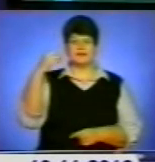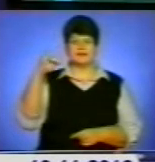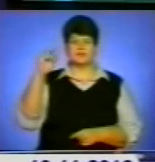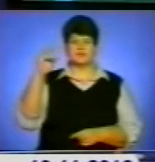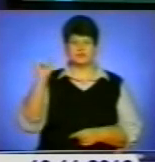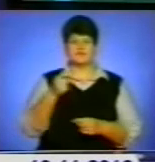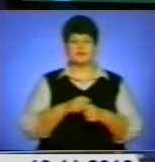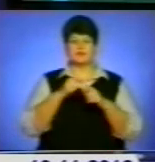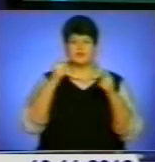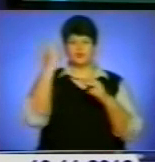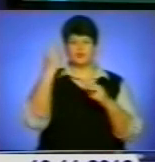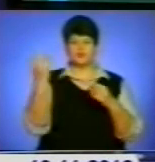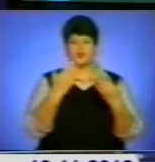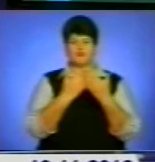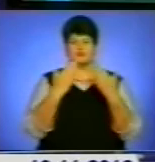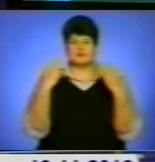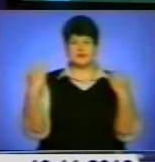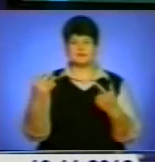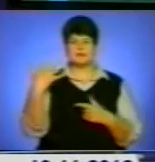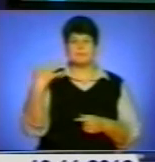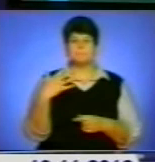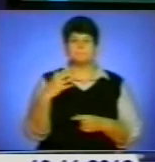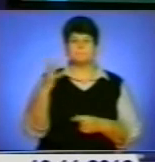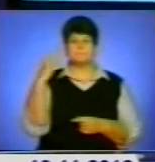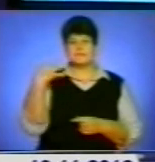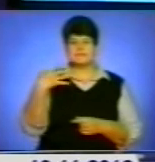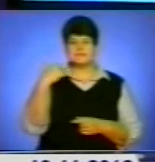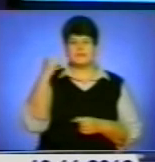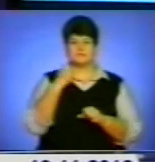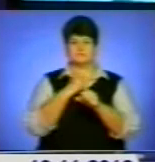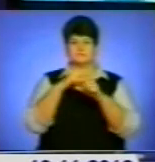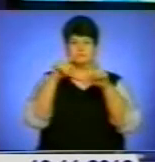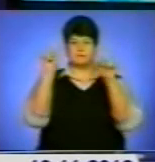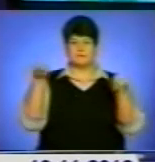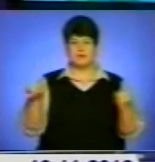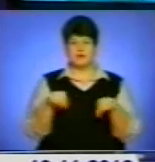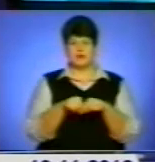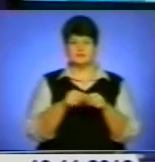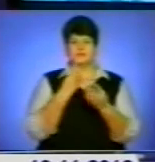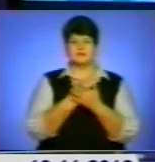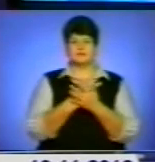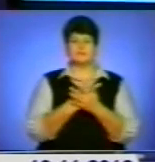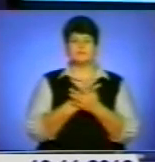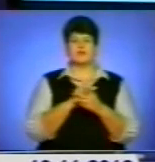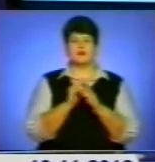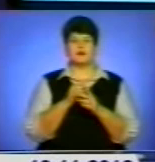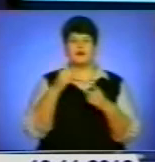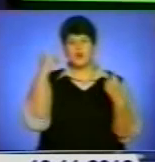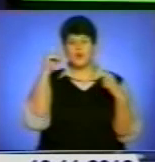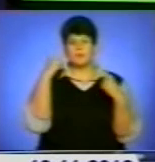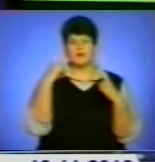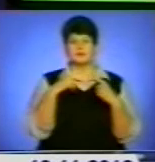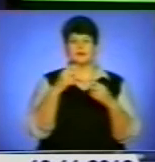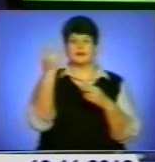музеї. Серед півсотні робіт майстра переважає пейзажна тематика і ліричні краєвиди. А ще на виставці художник